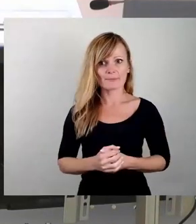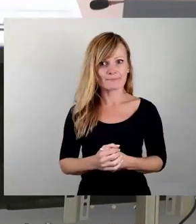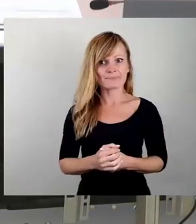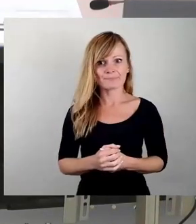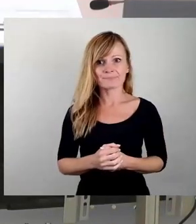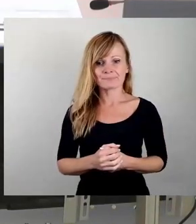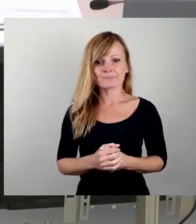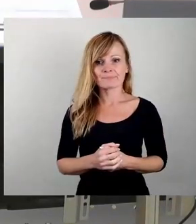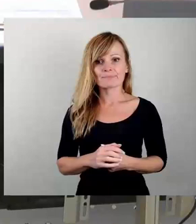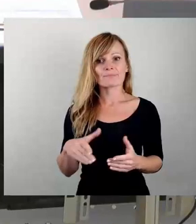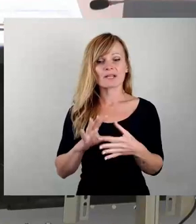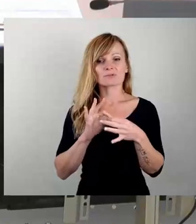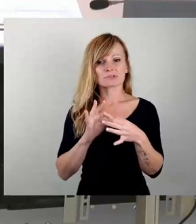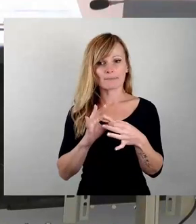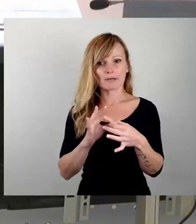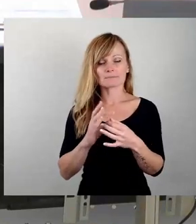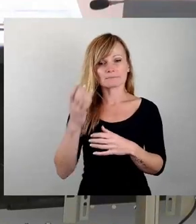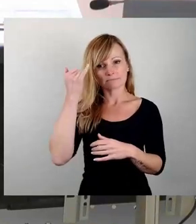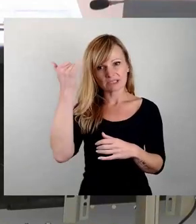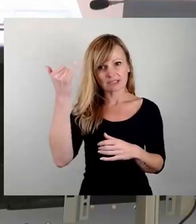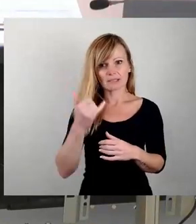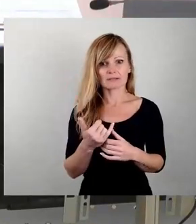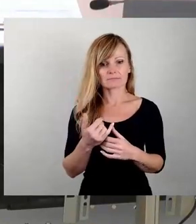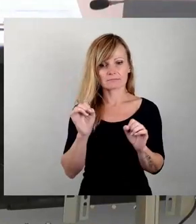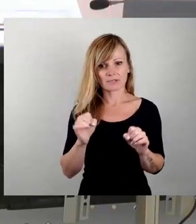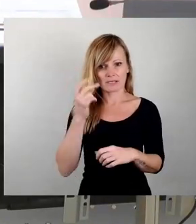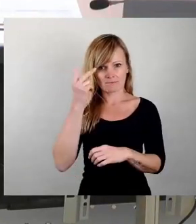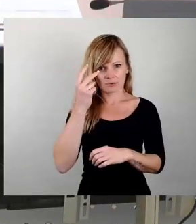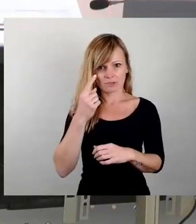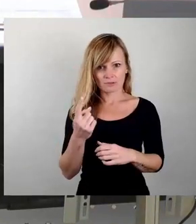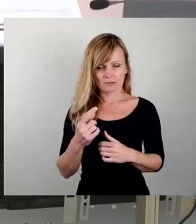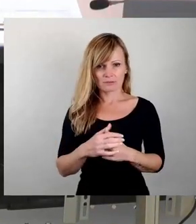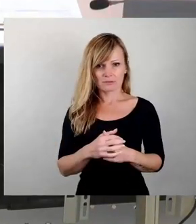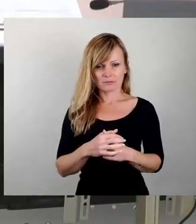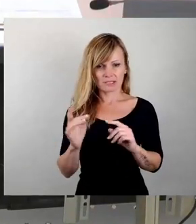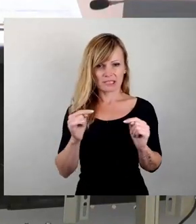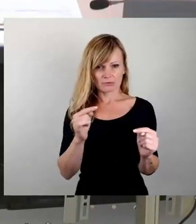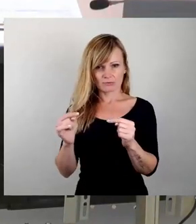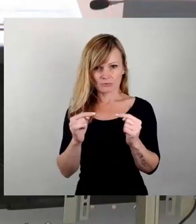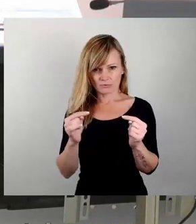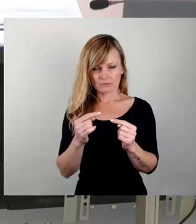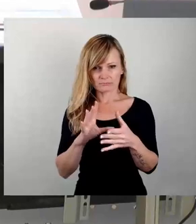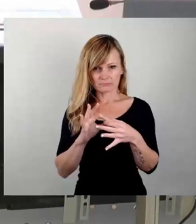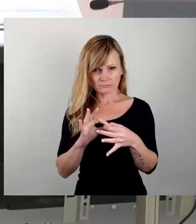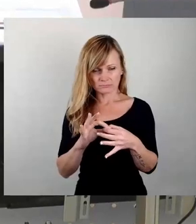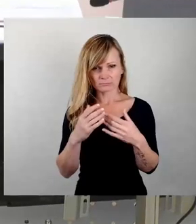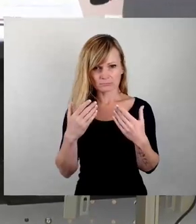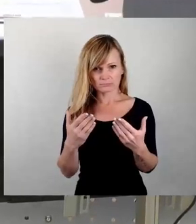Und in dem Zusammenhang ist die Idee auch nachvollziehbar, dass das mit einer Diskussion verbunden ist, in